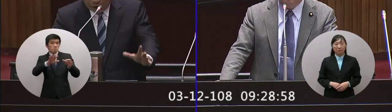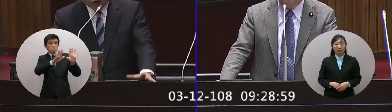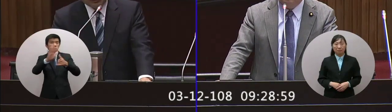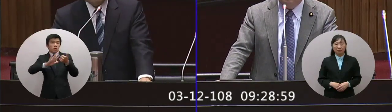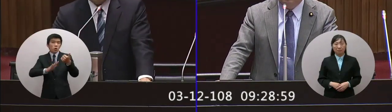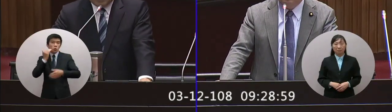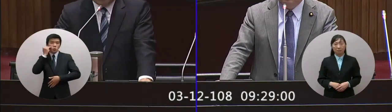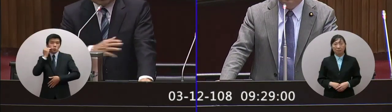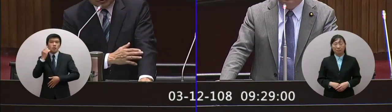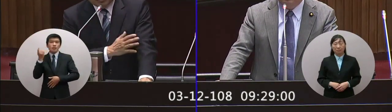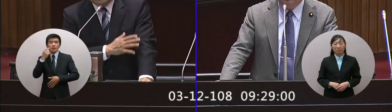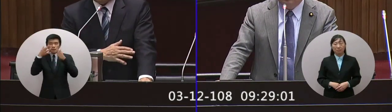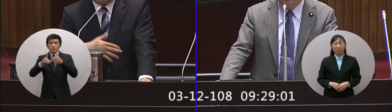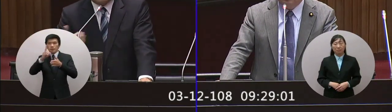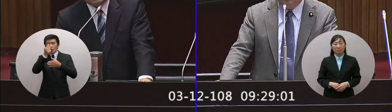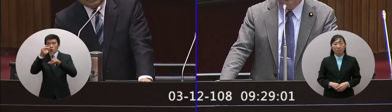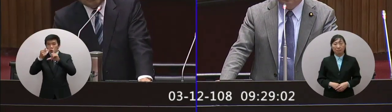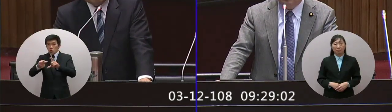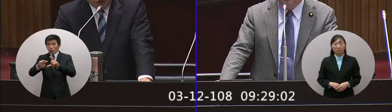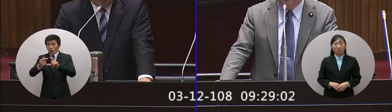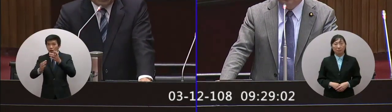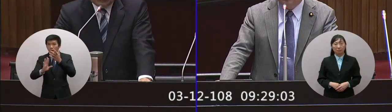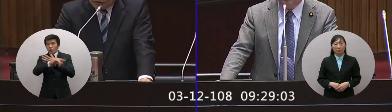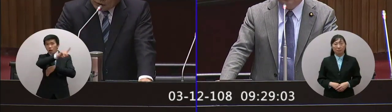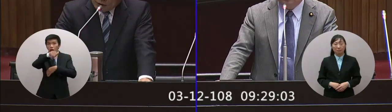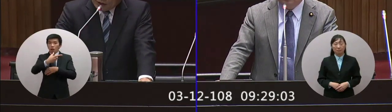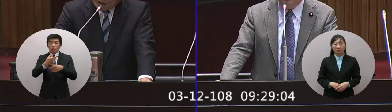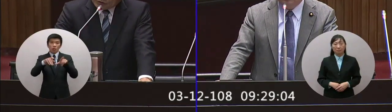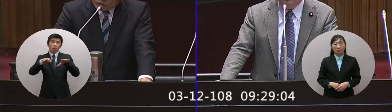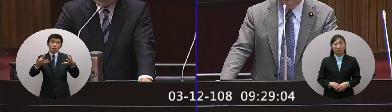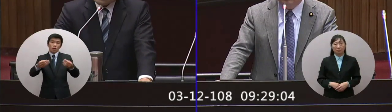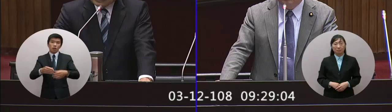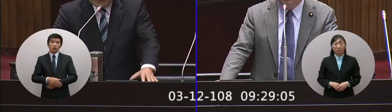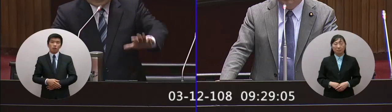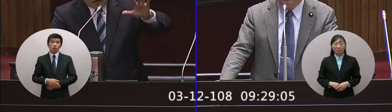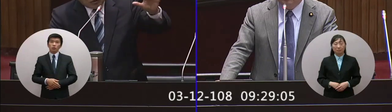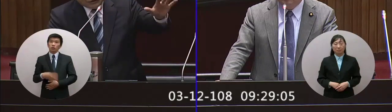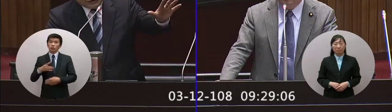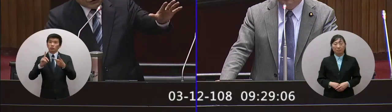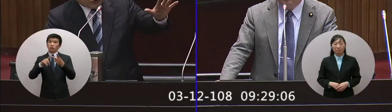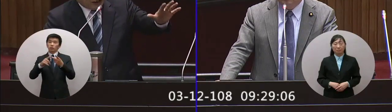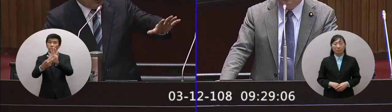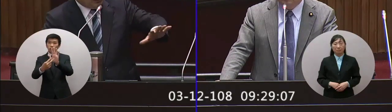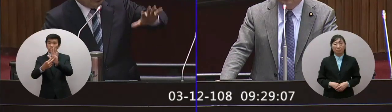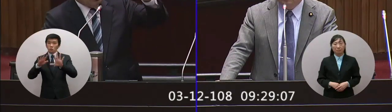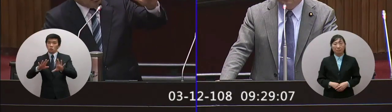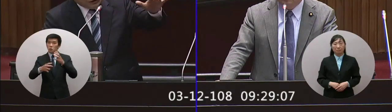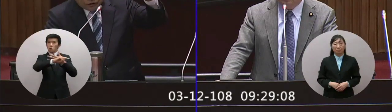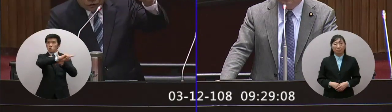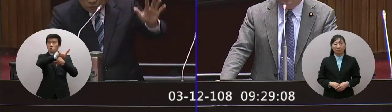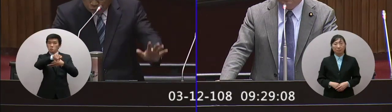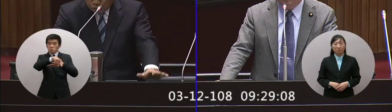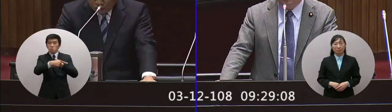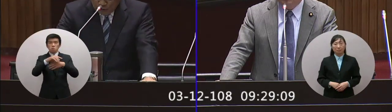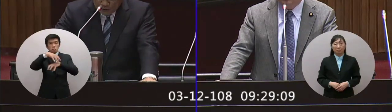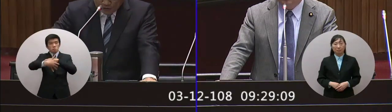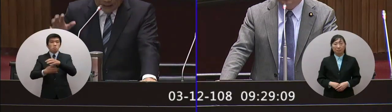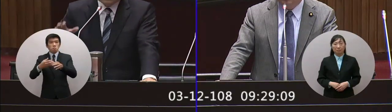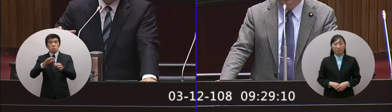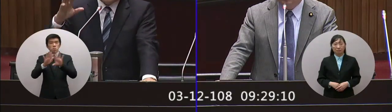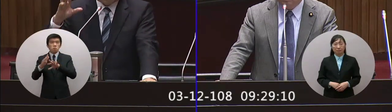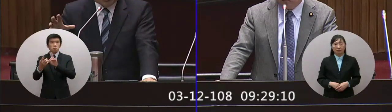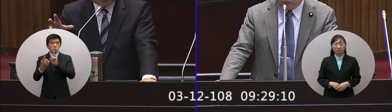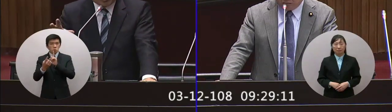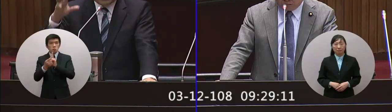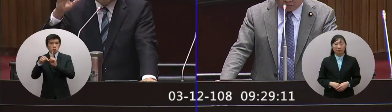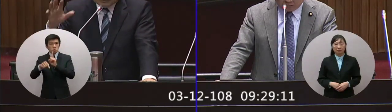只有這個區 那區外的反而顯得不公平第二點是 現在整個國際集市對於國際組織對